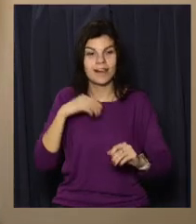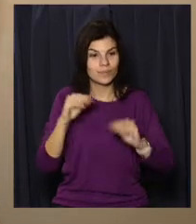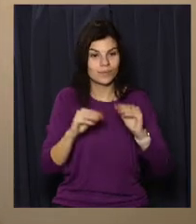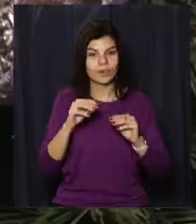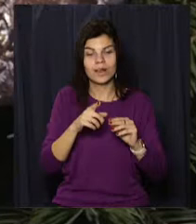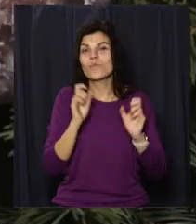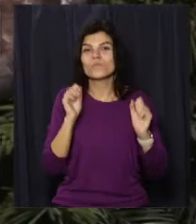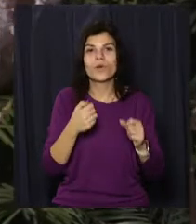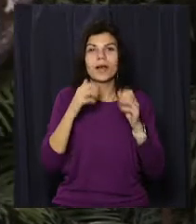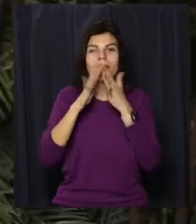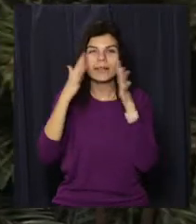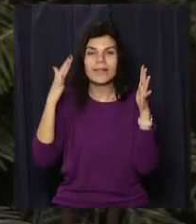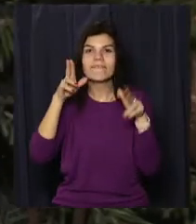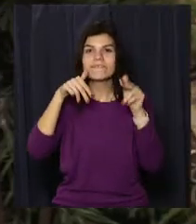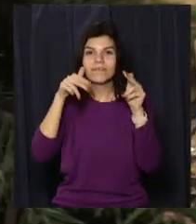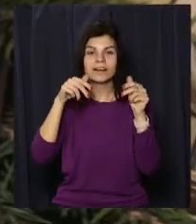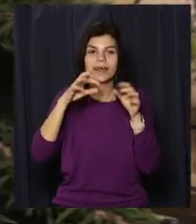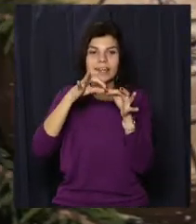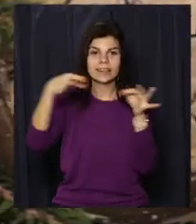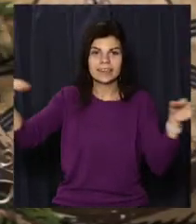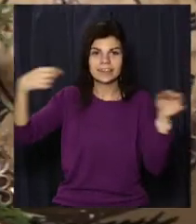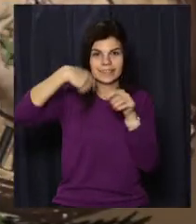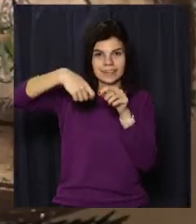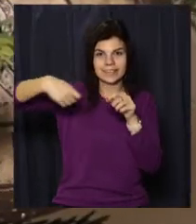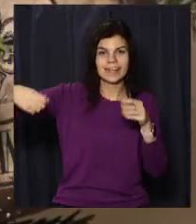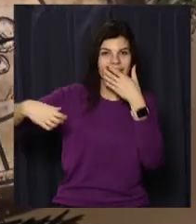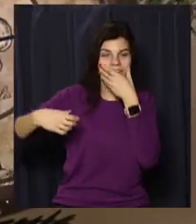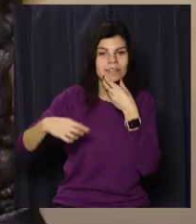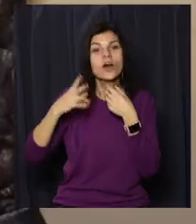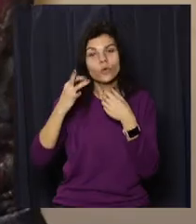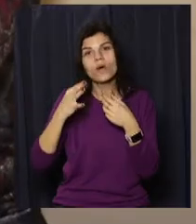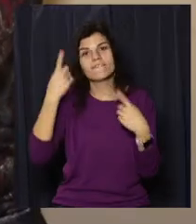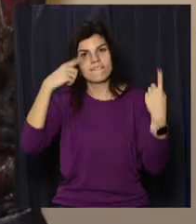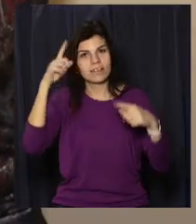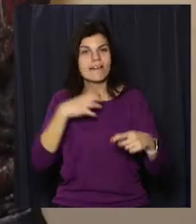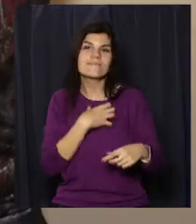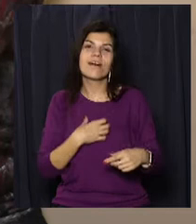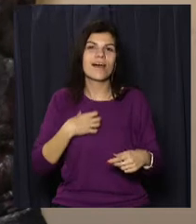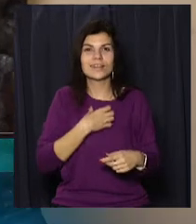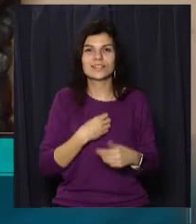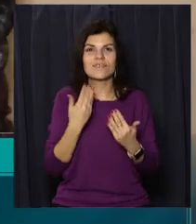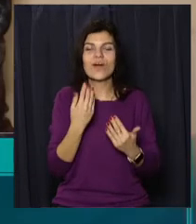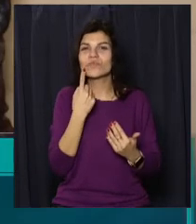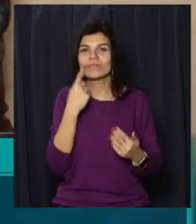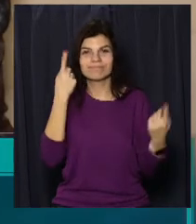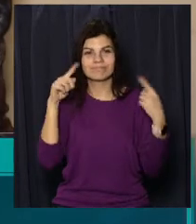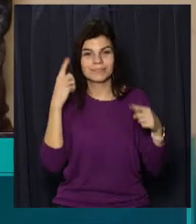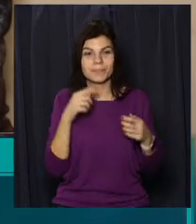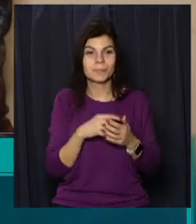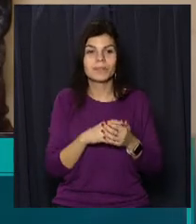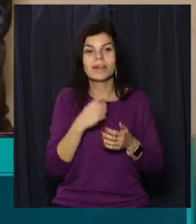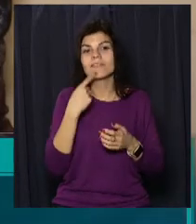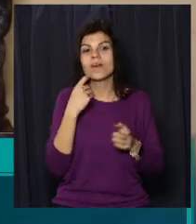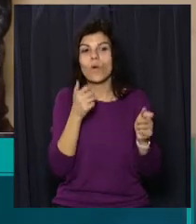достатньо блискіток, фарб, стрічок. Та головне, має значення фантазія. Є заготовки пенопластові, або